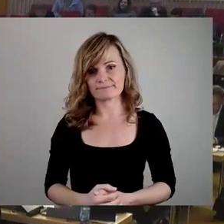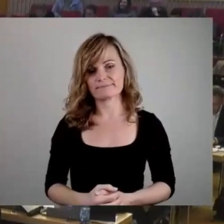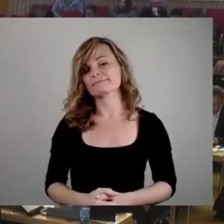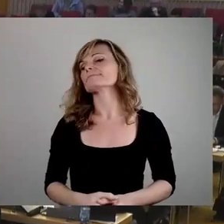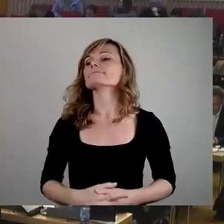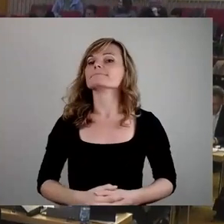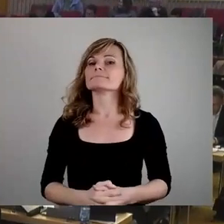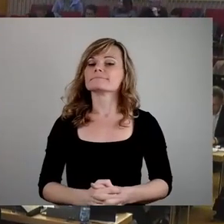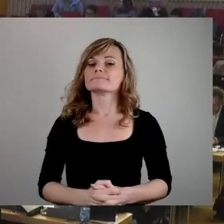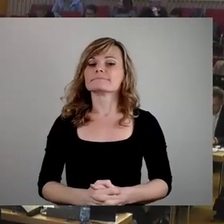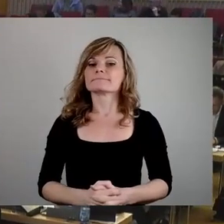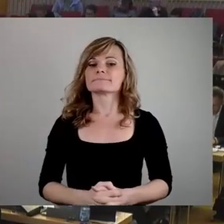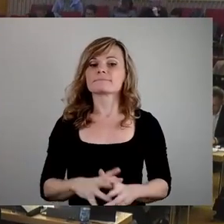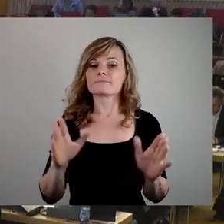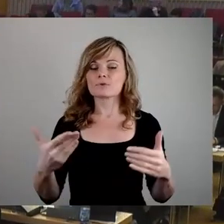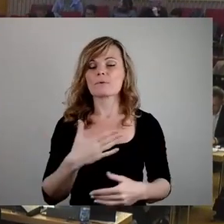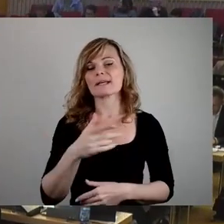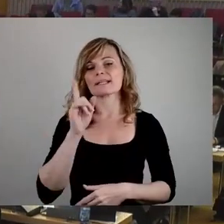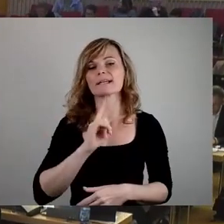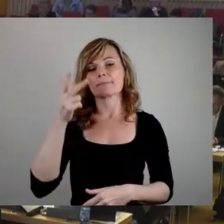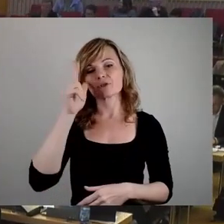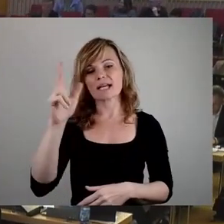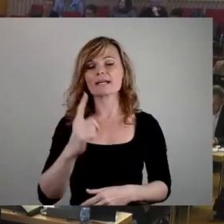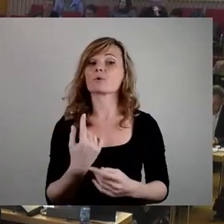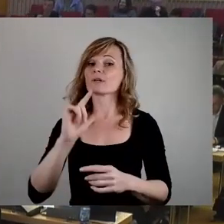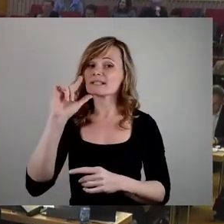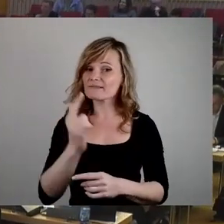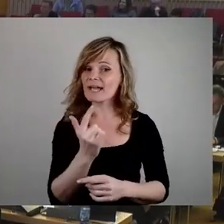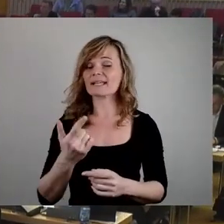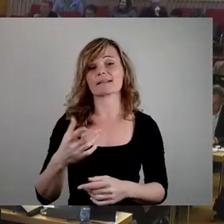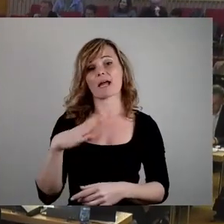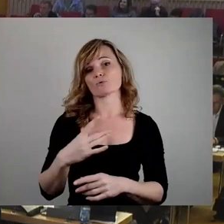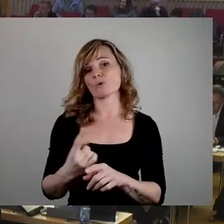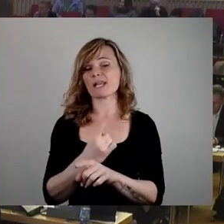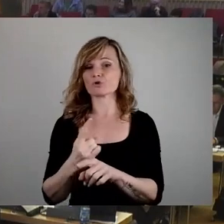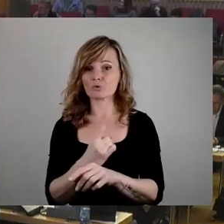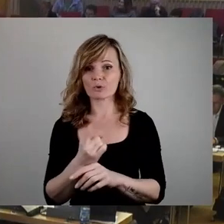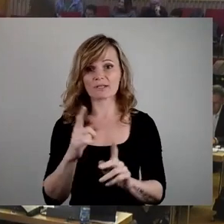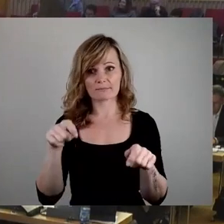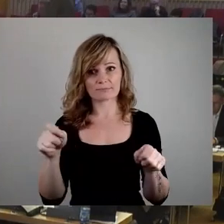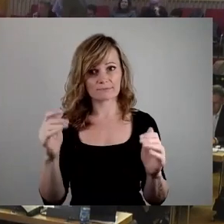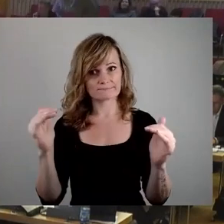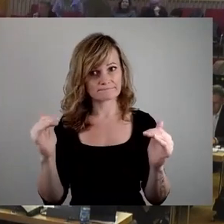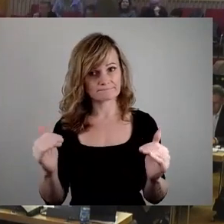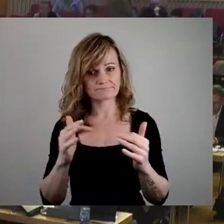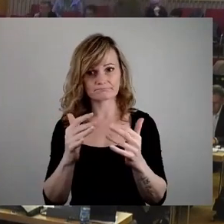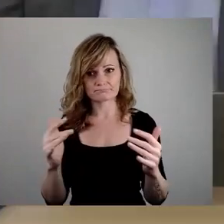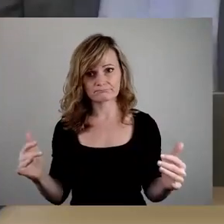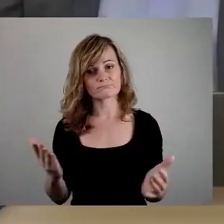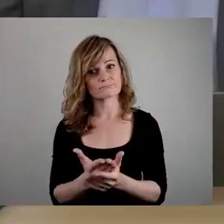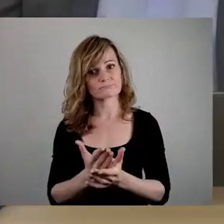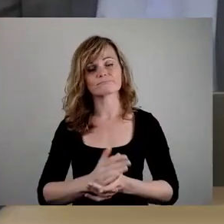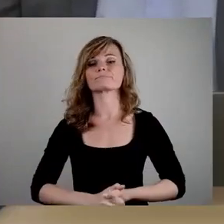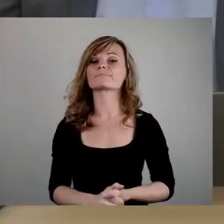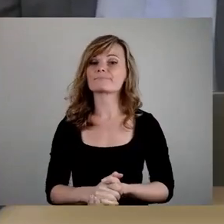So, meine Damen und Herren, dann haben wir auch die zweite aktuelle Stunde haben wir mit allen Redebeiträgen geschafft